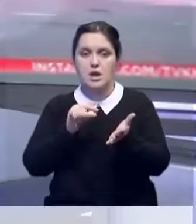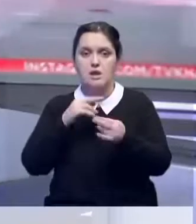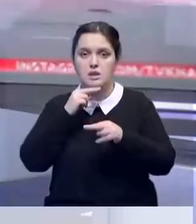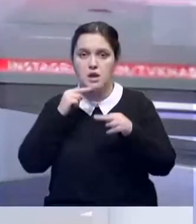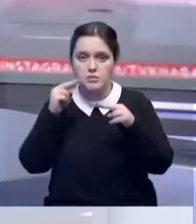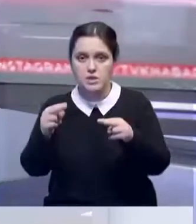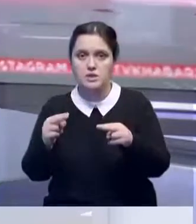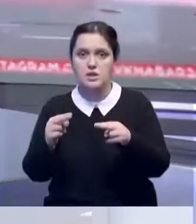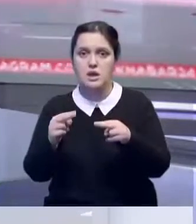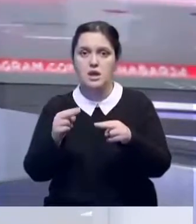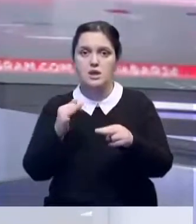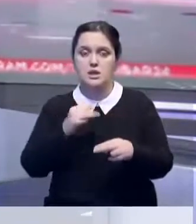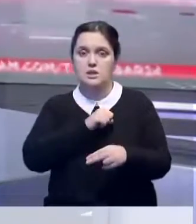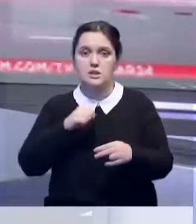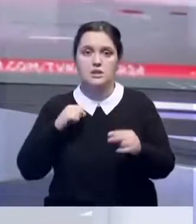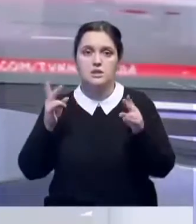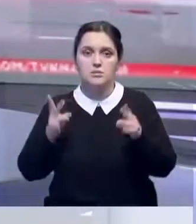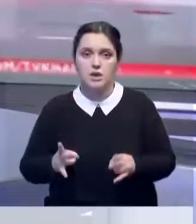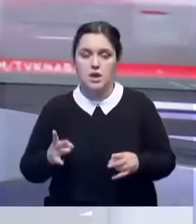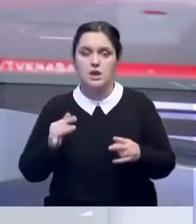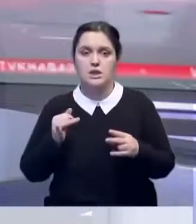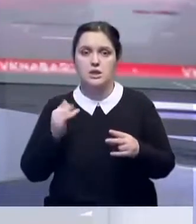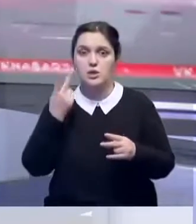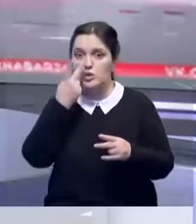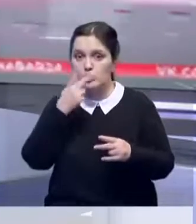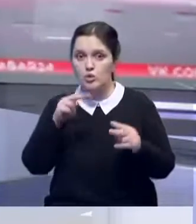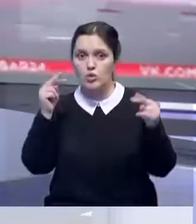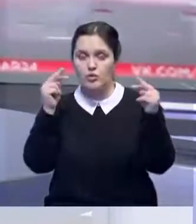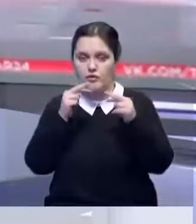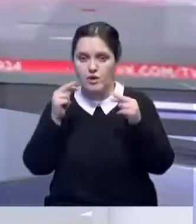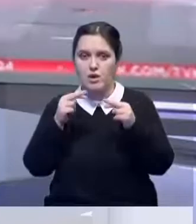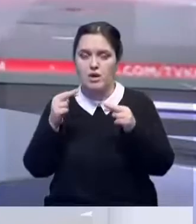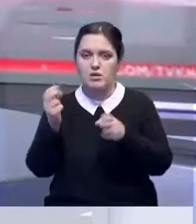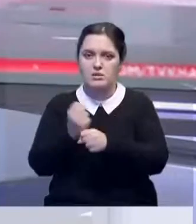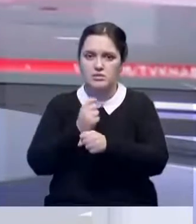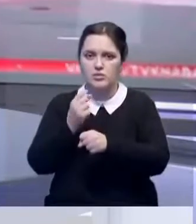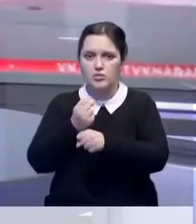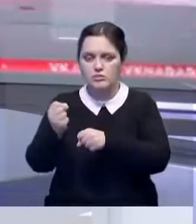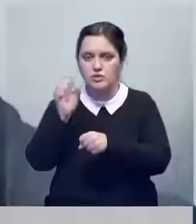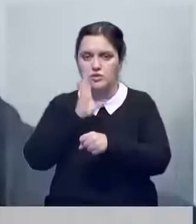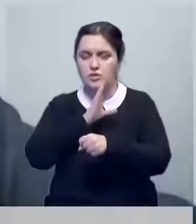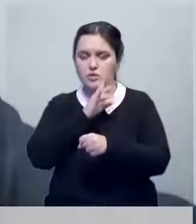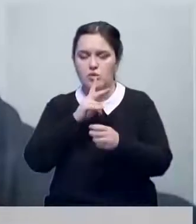незамедлительно обращаться в компетентные органы и самих пострадавших, и свидетелей бытовых конфликтов.